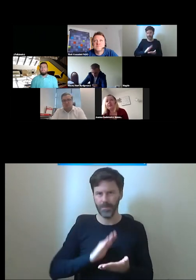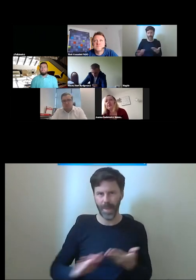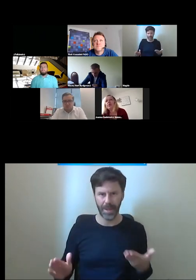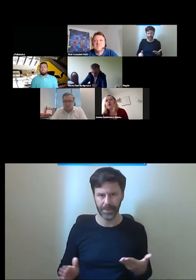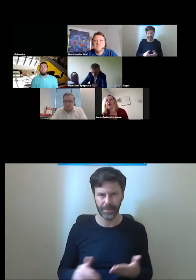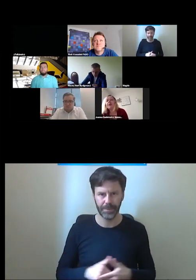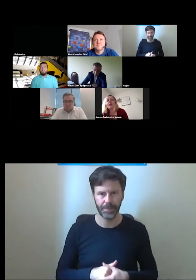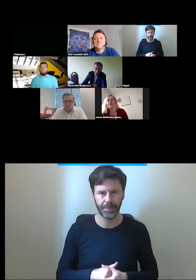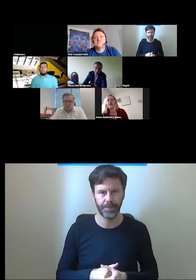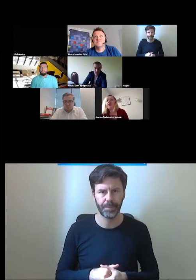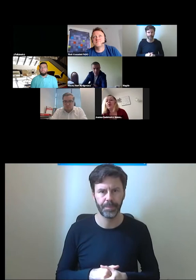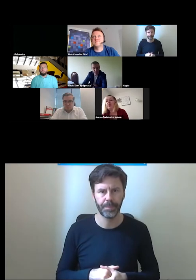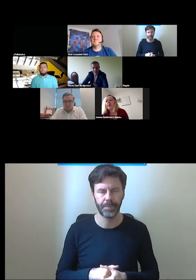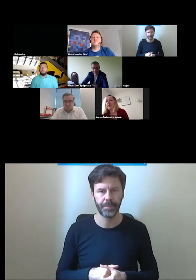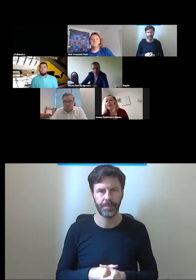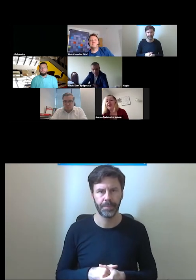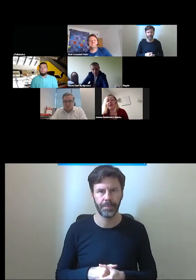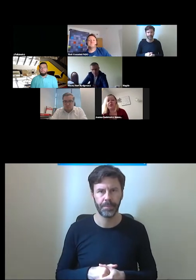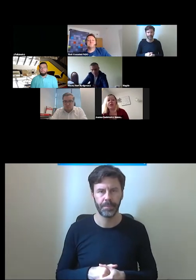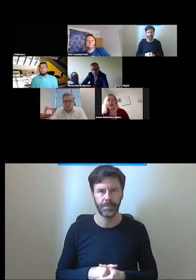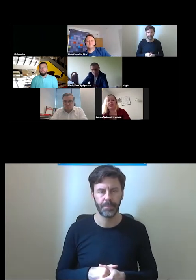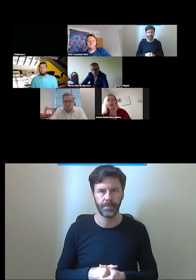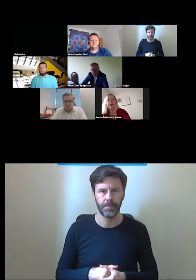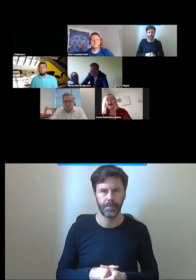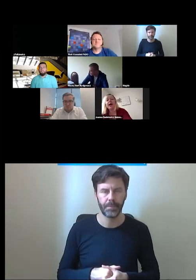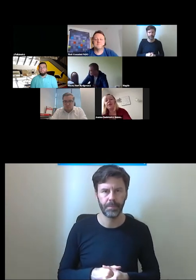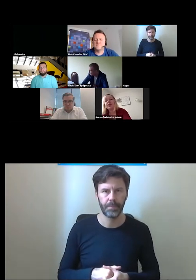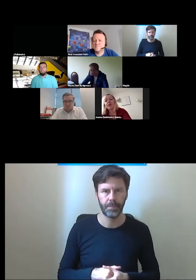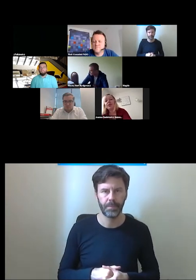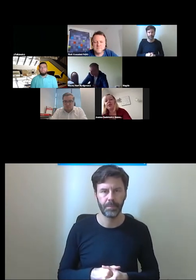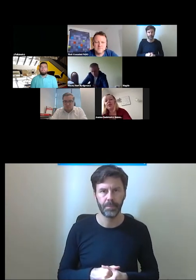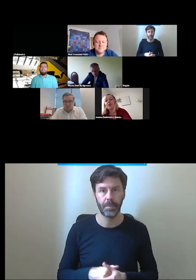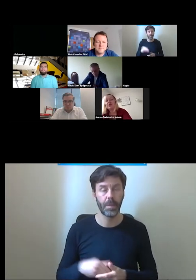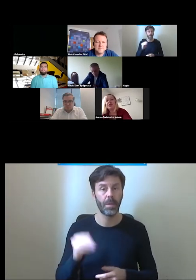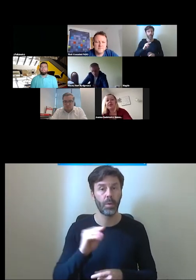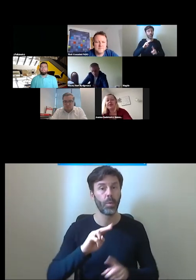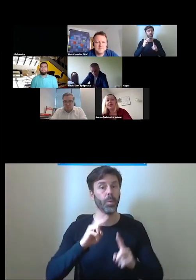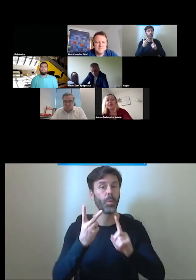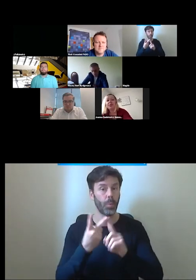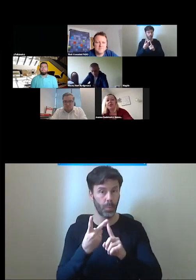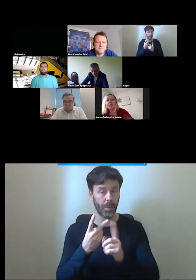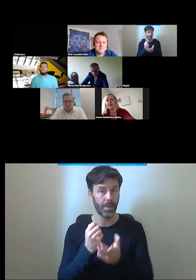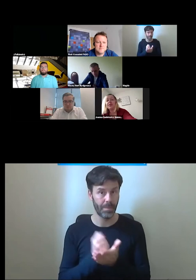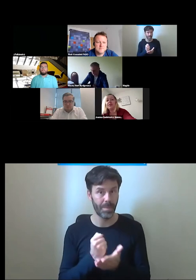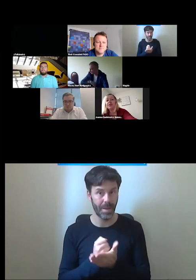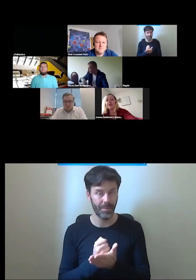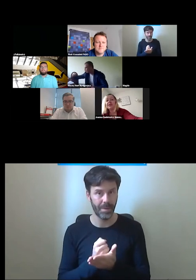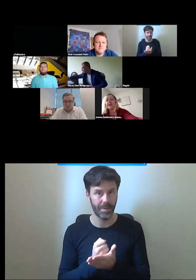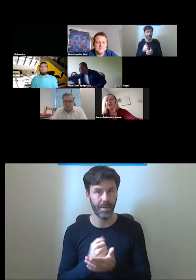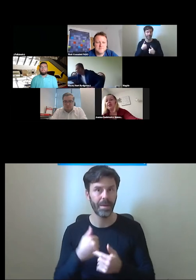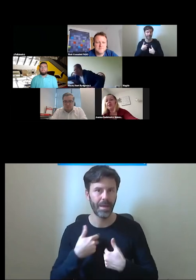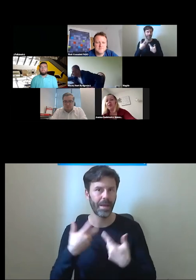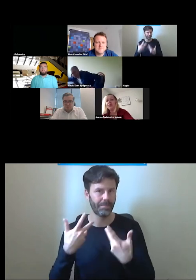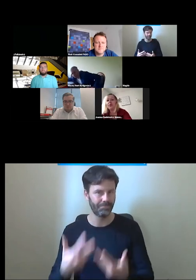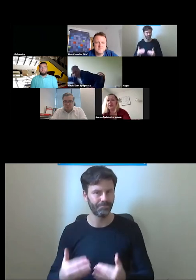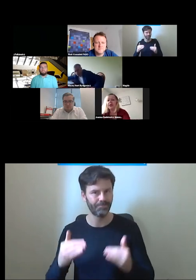różnych przeszkód nie mówię żywiających poruszanie się a druga rzecz że oczywiście chcieliśmy się dostosować do wszystkich